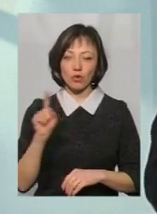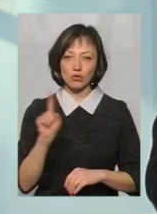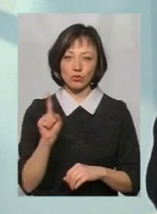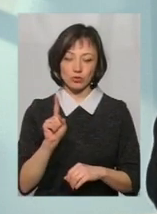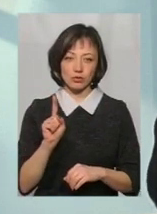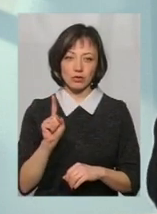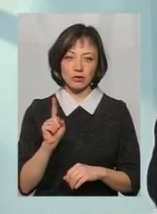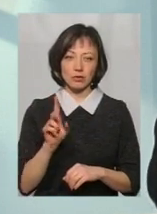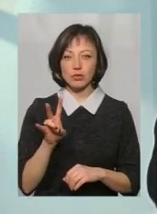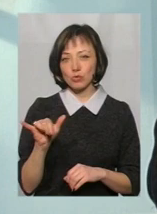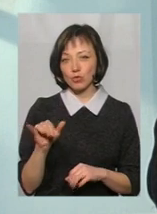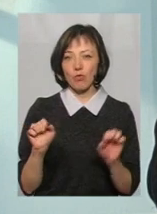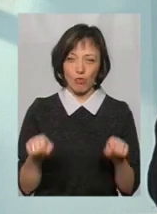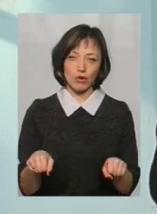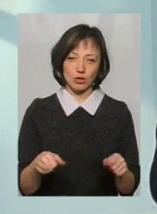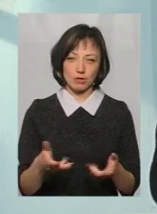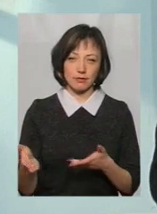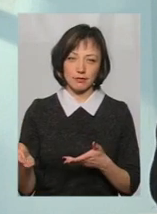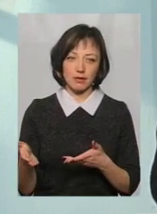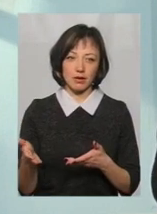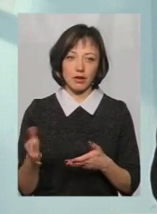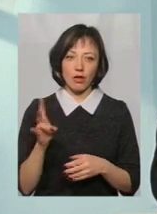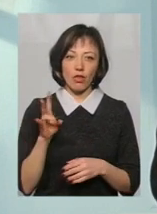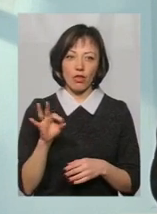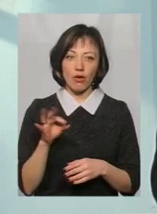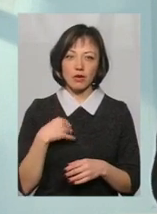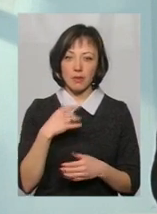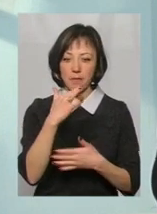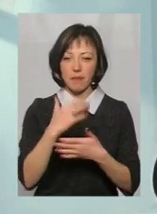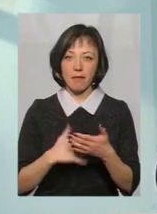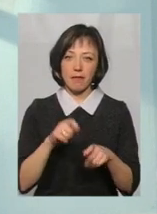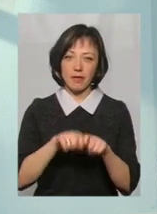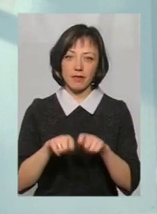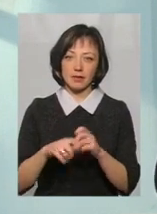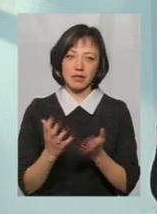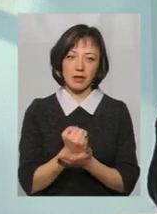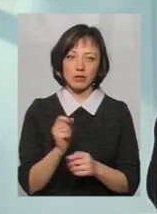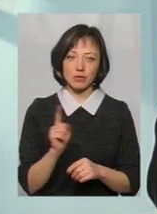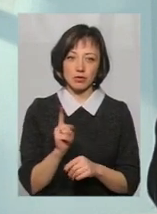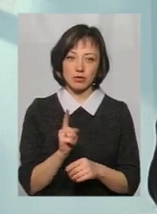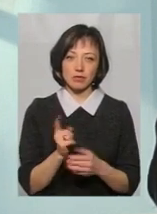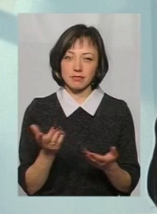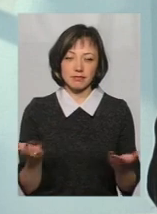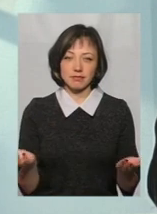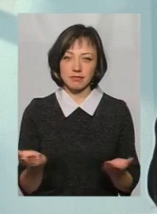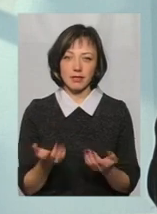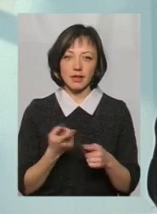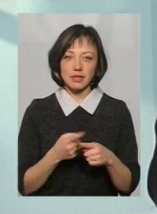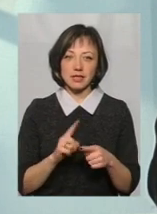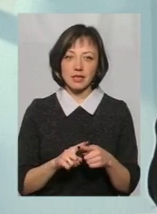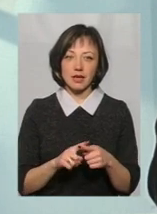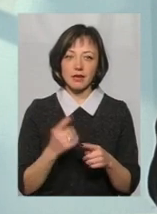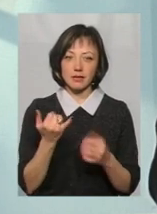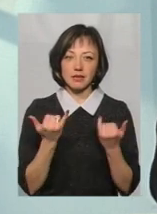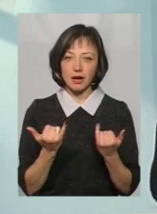ну, можете, ми зараз тут по базі провіримо, ще щось там знайдемо, і так далі. Тому, ну, цей раз ви